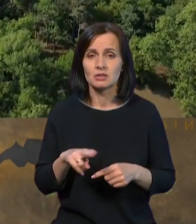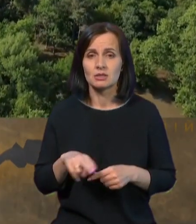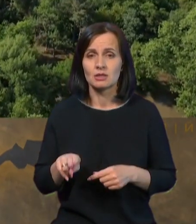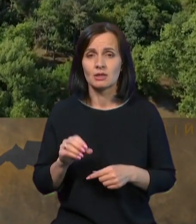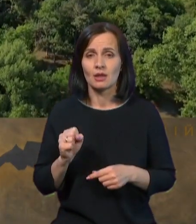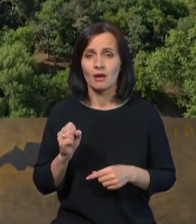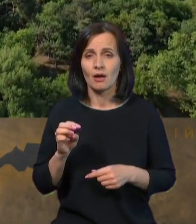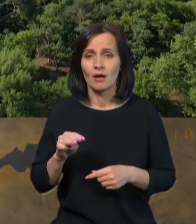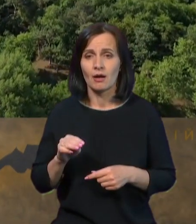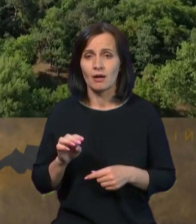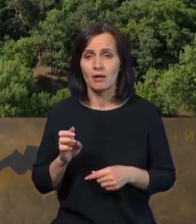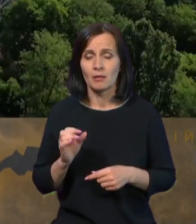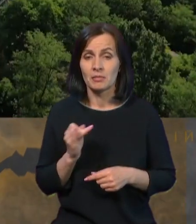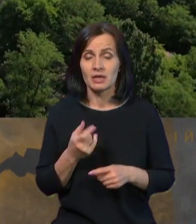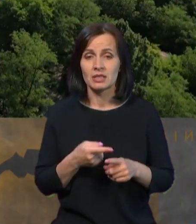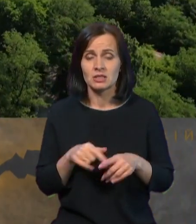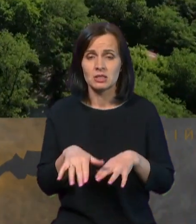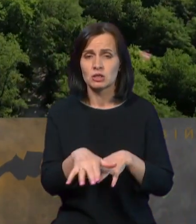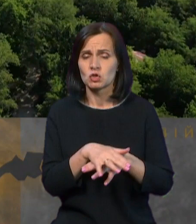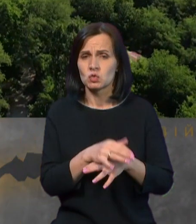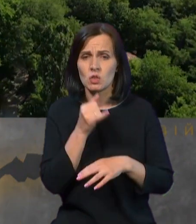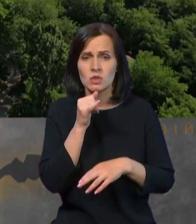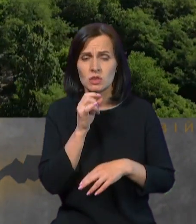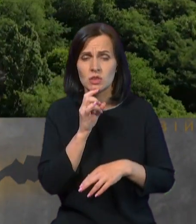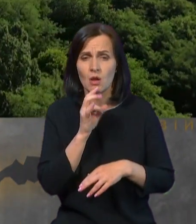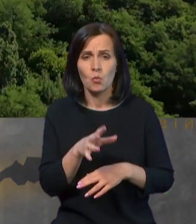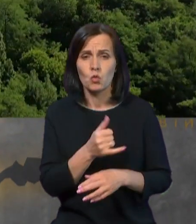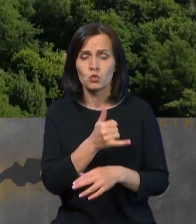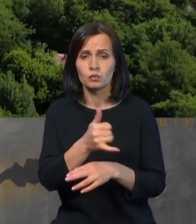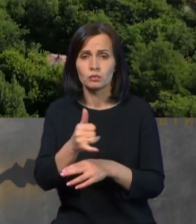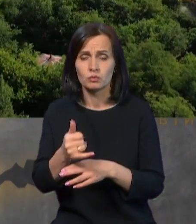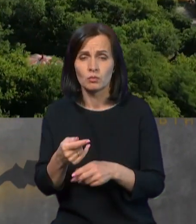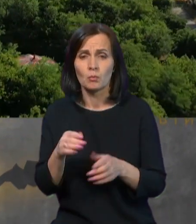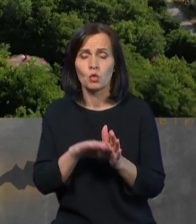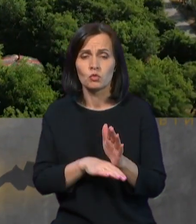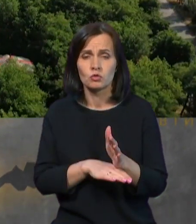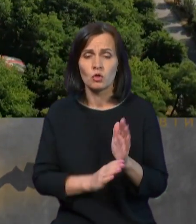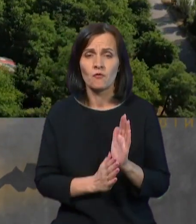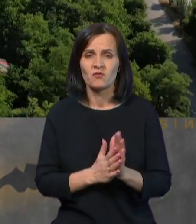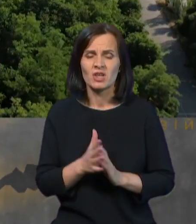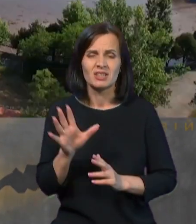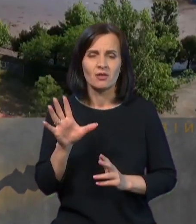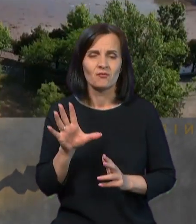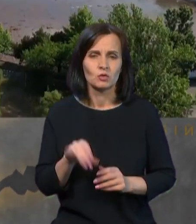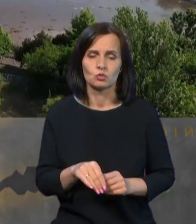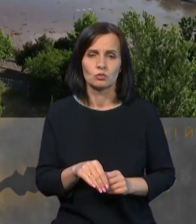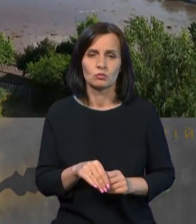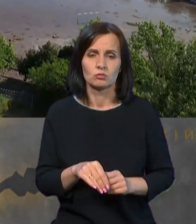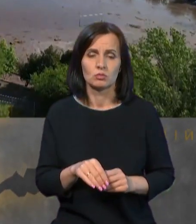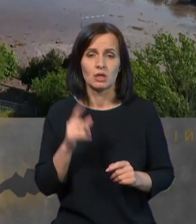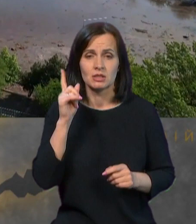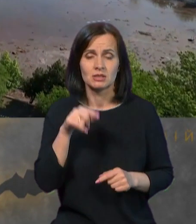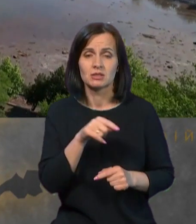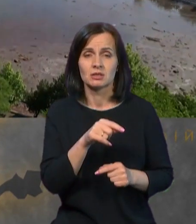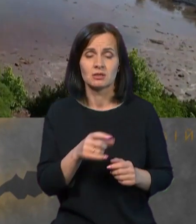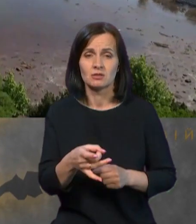зрошуватись. І тому там погіршиться вирощування усіх культур. А як ми знаємо, в тих регіонах